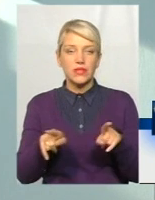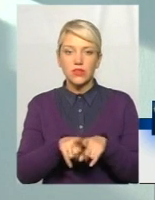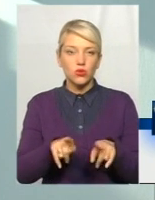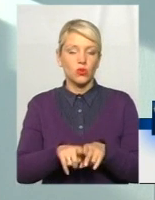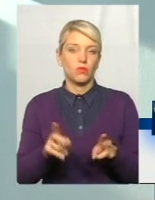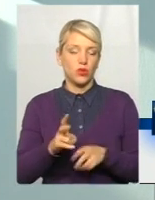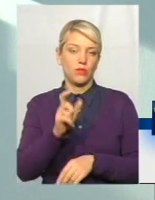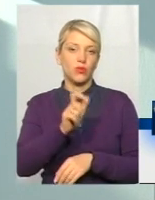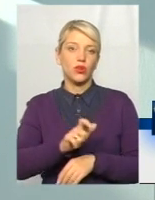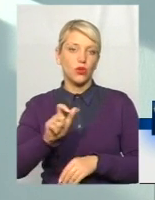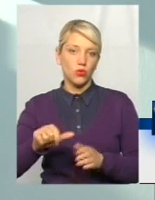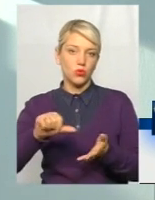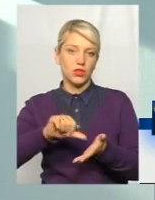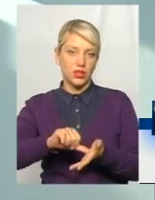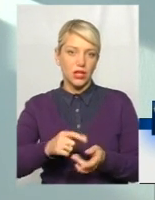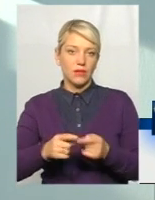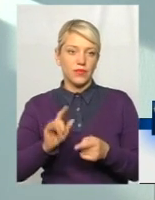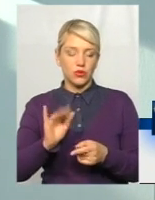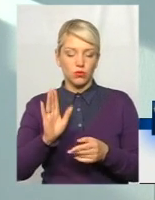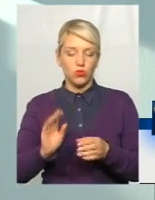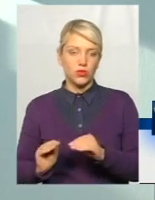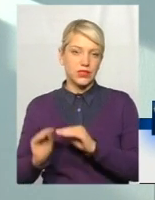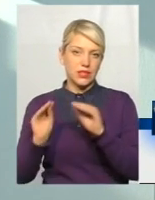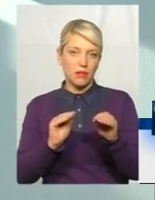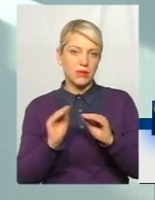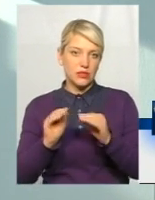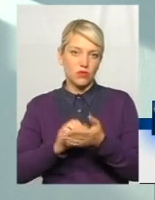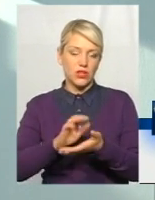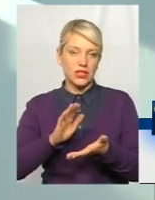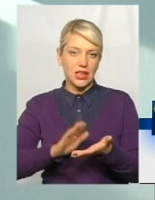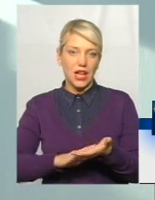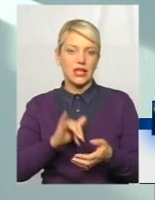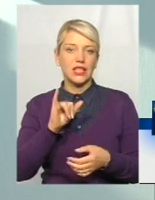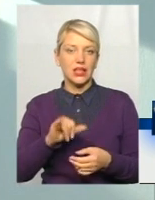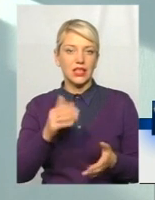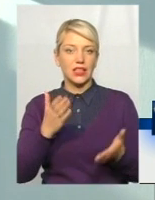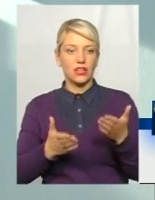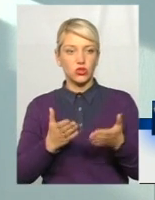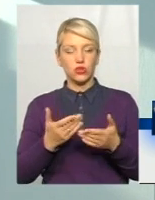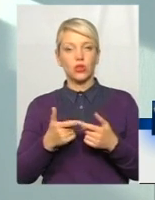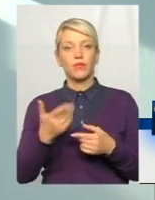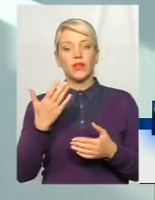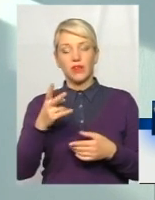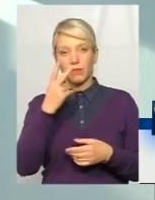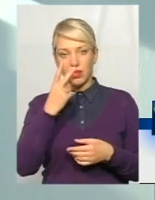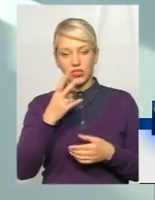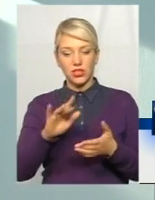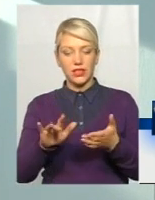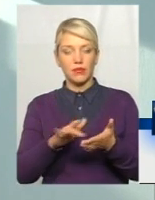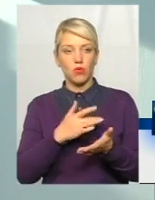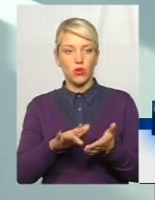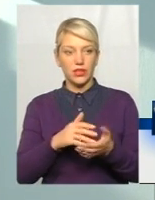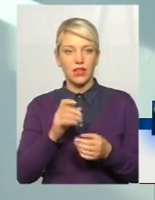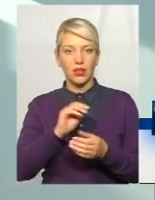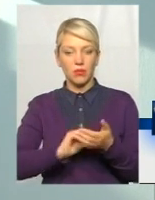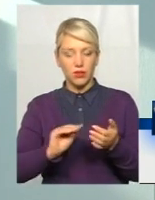треба люди, які будуть вносити привичні дані. Але разом з тим, Дані, якщо ви колись були в бухгалтерії, коли вони здають звіт, то вони